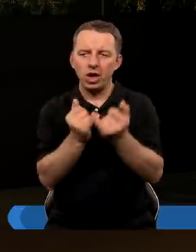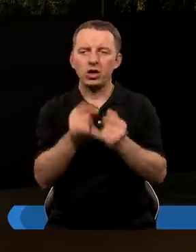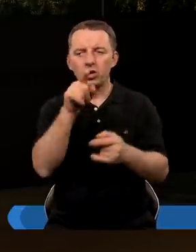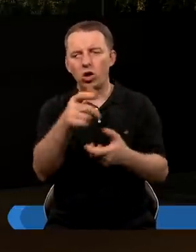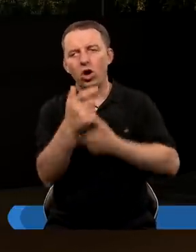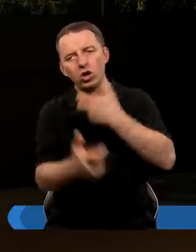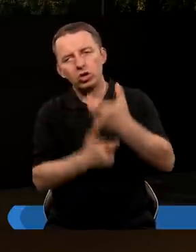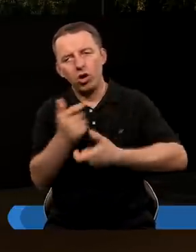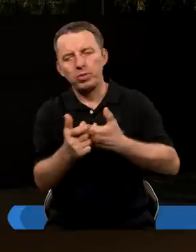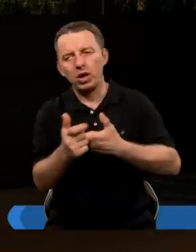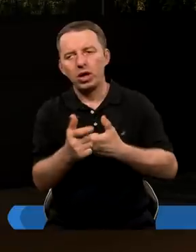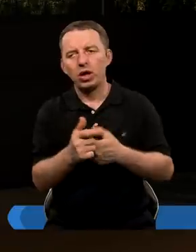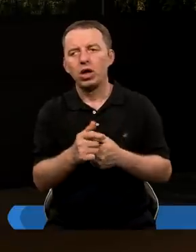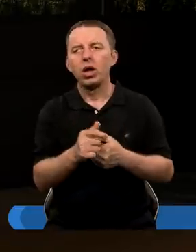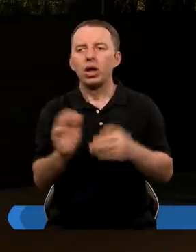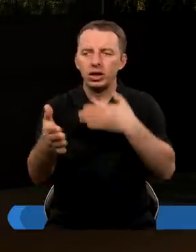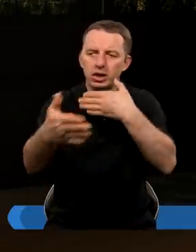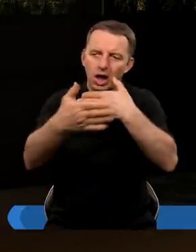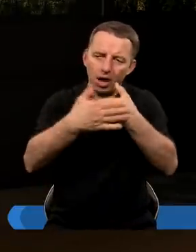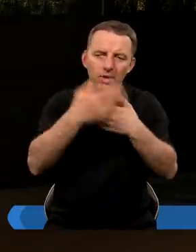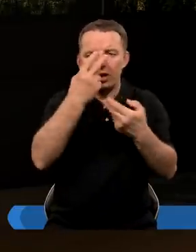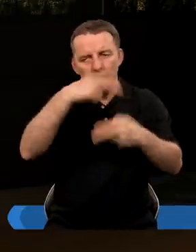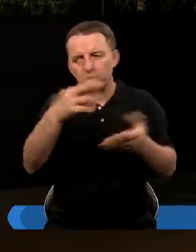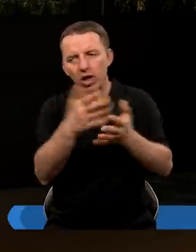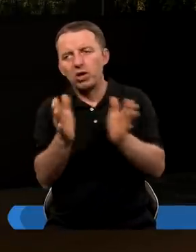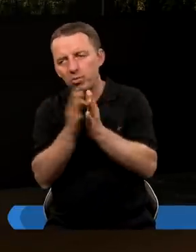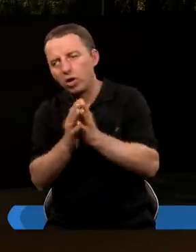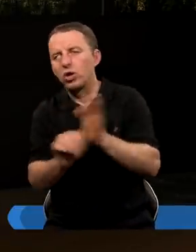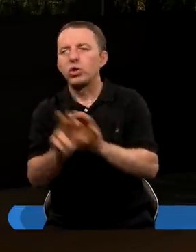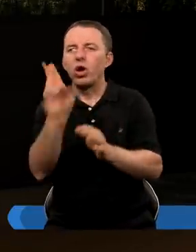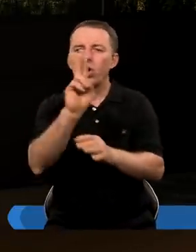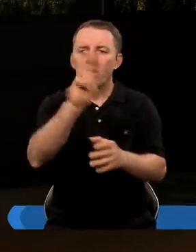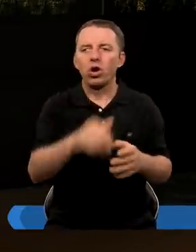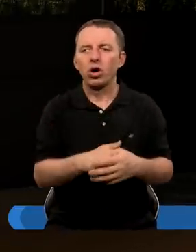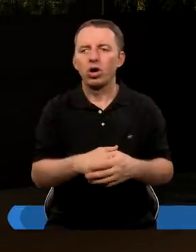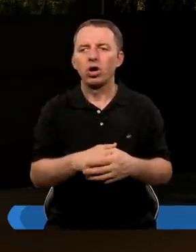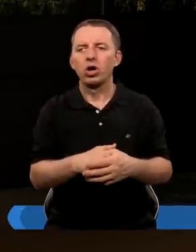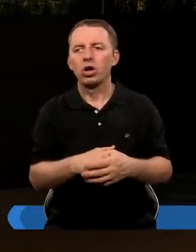Jeżeli on by to zrobił, na przykład zamknął te okna, żeby oni nie widzieli, gdzie się modli i do kogo,